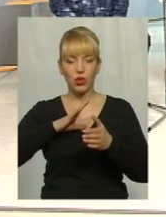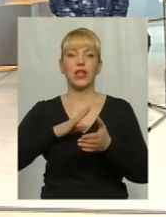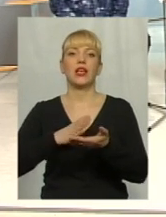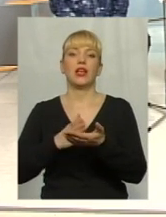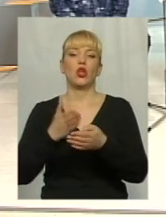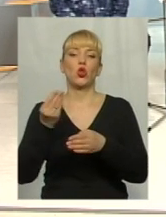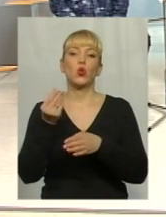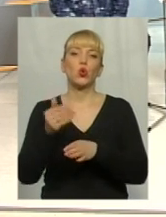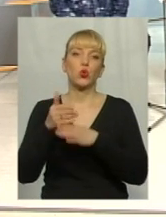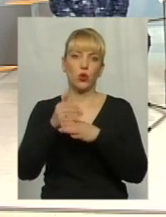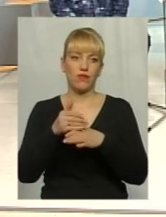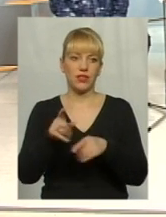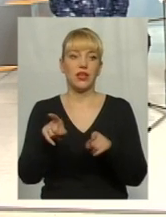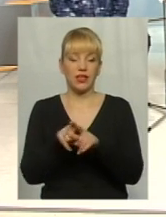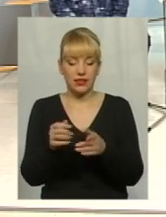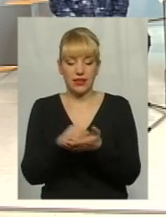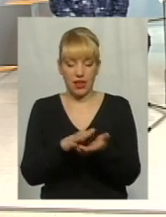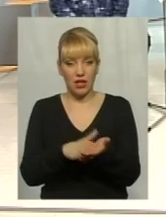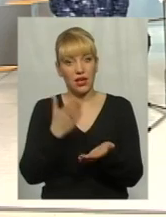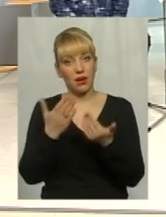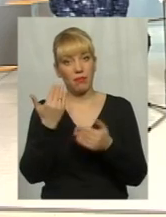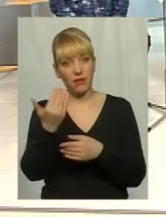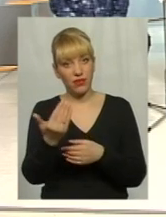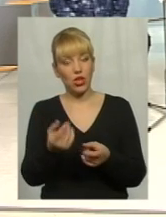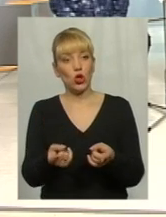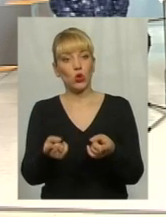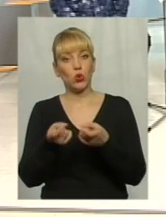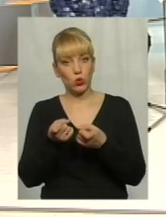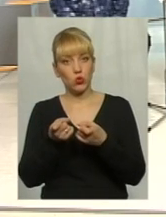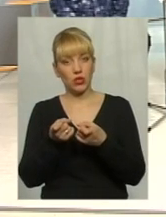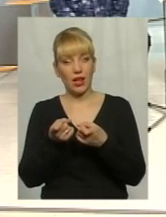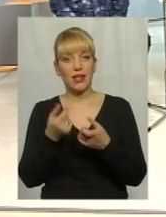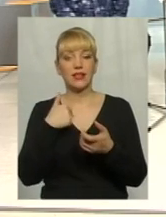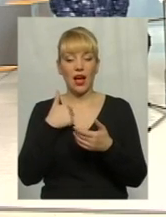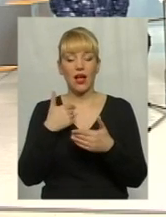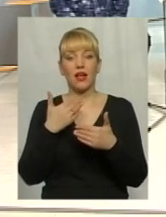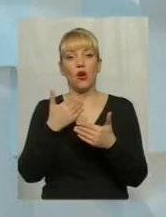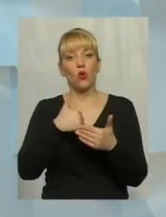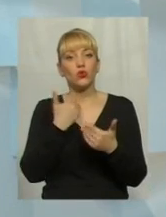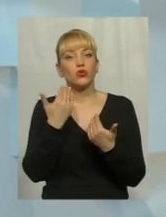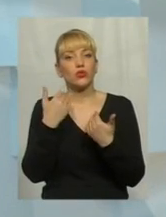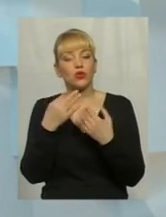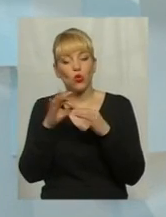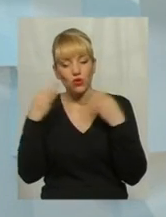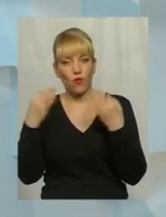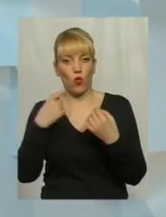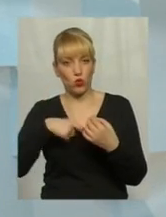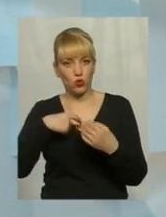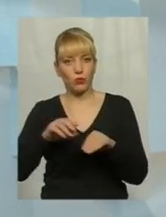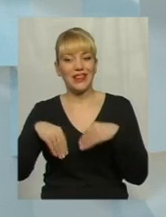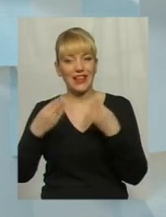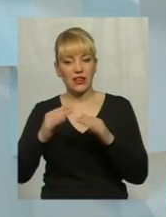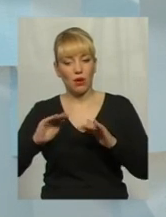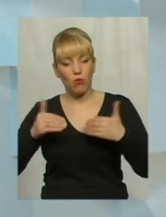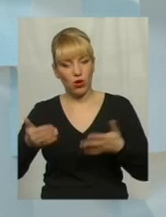якісь дані, розумієте, якщо би ви долучали, я скажу, дозволю собі надати вам пораду. Звичайно, скажімо, ви не слухайте